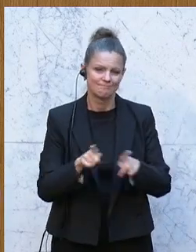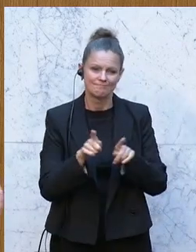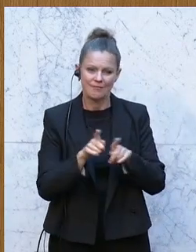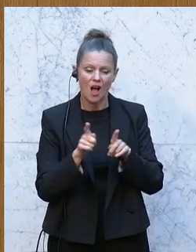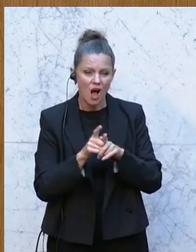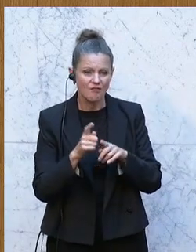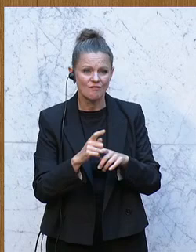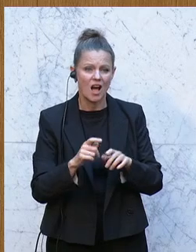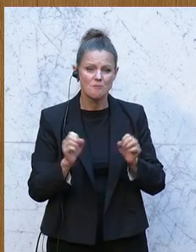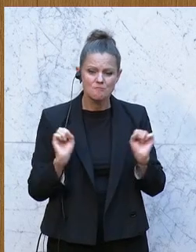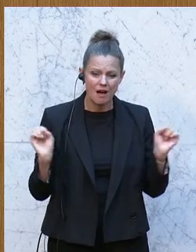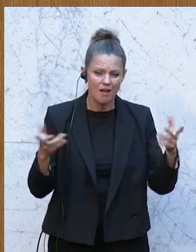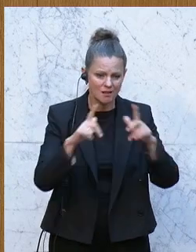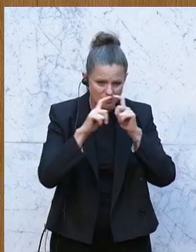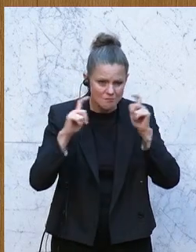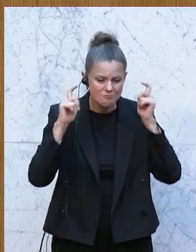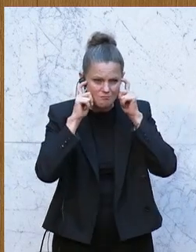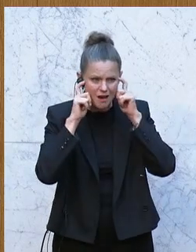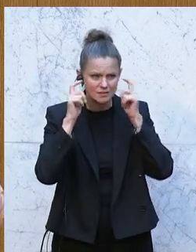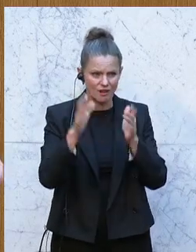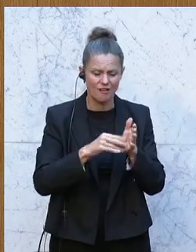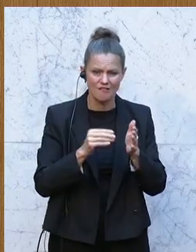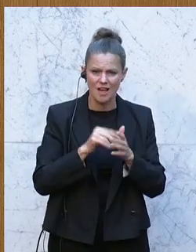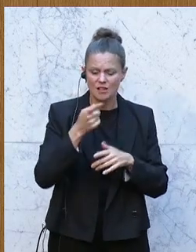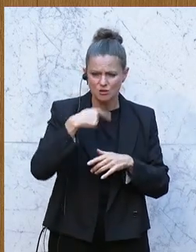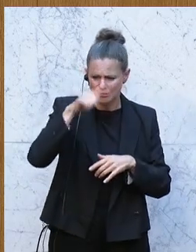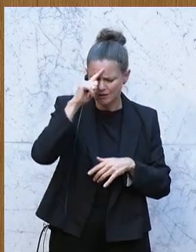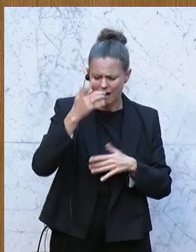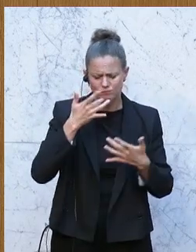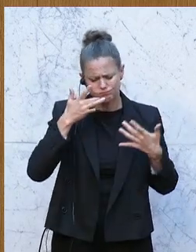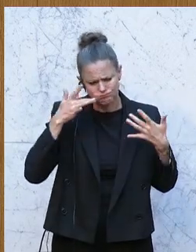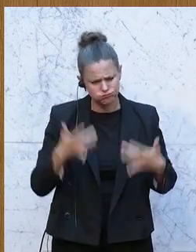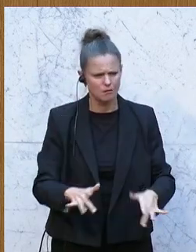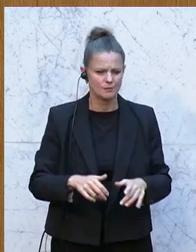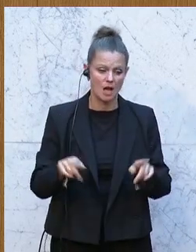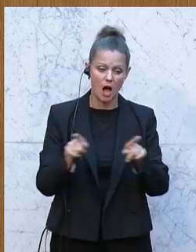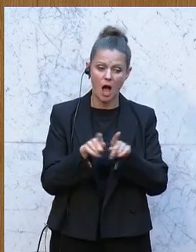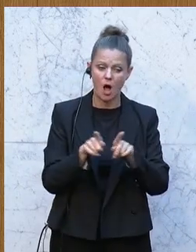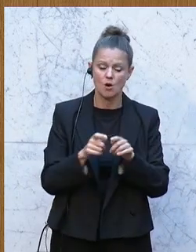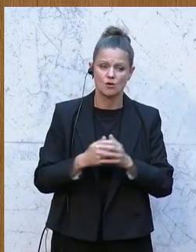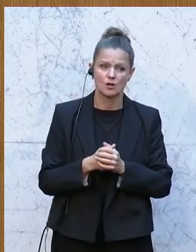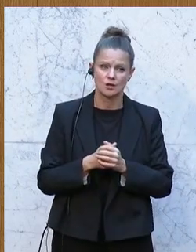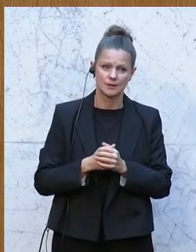Masken herumgelaufen sind in heißen Krankenhäusern, die einfach